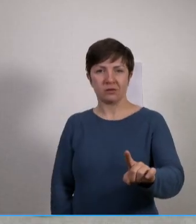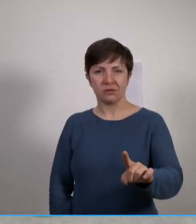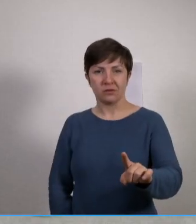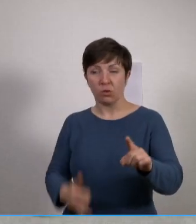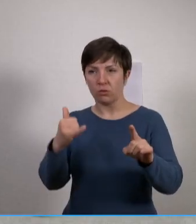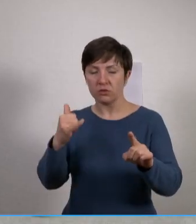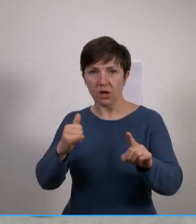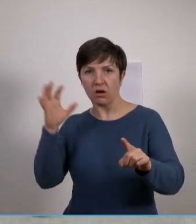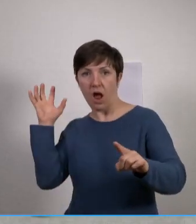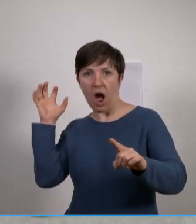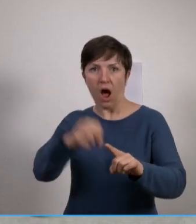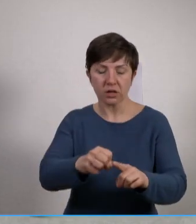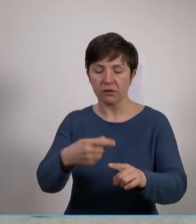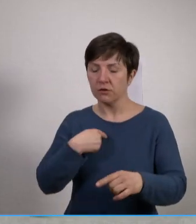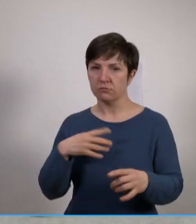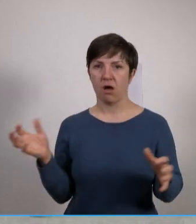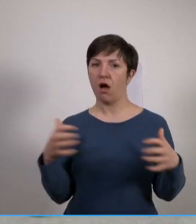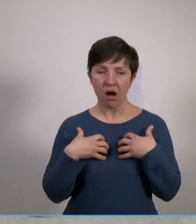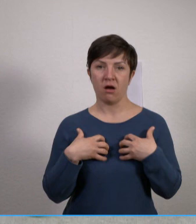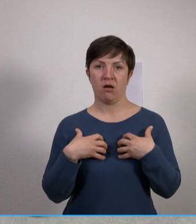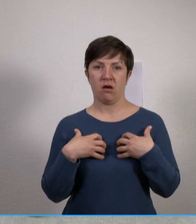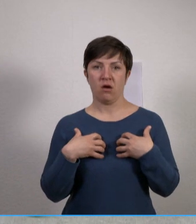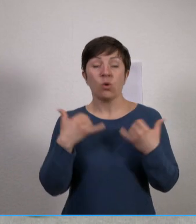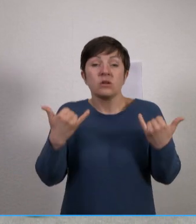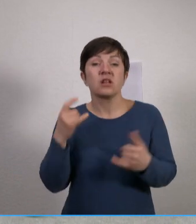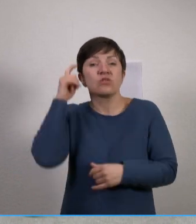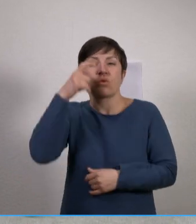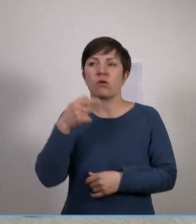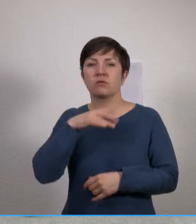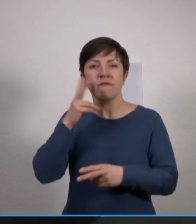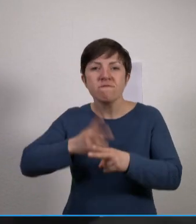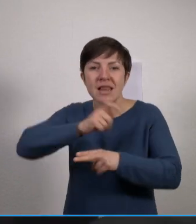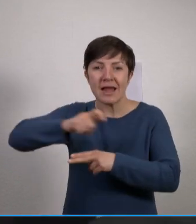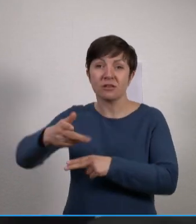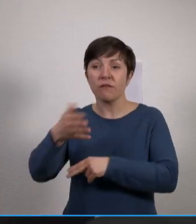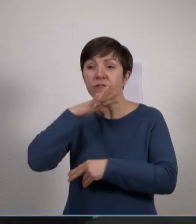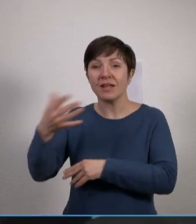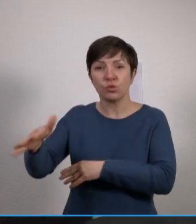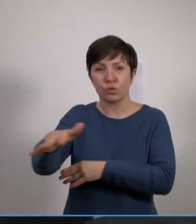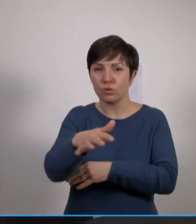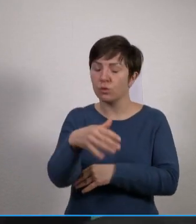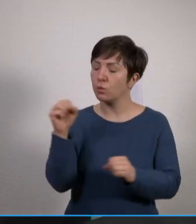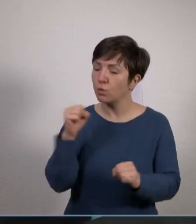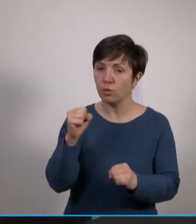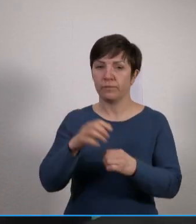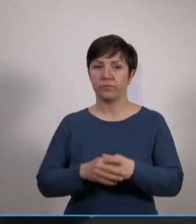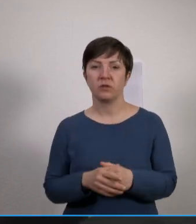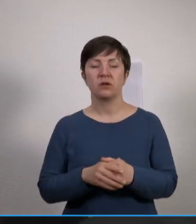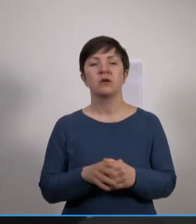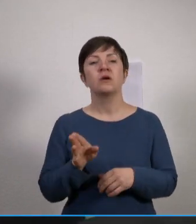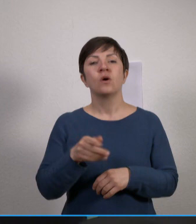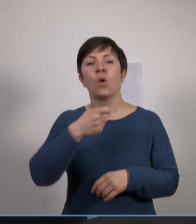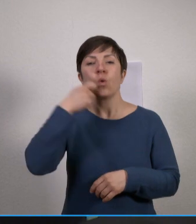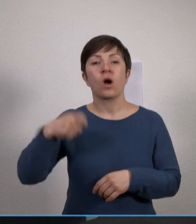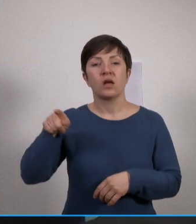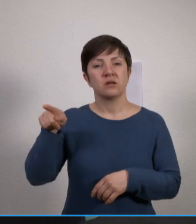Sorge um die vielen, vielen Verletzten, aber auch um die Verstorbenen. In der Ukraine ist vielerorts die Versorgung zusammengebrochen. Es fehlt